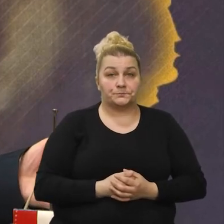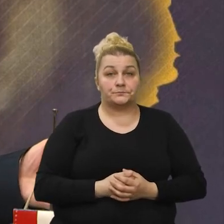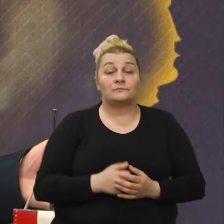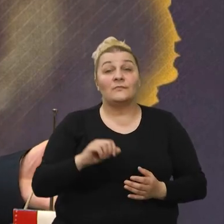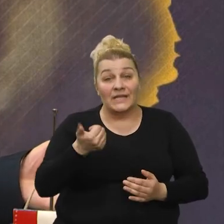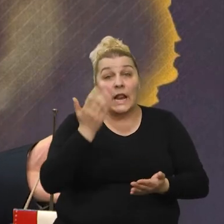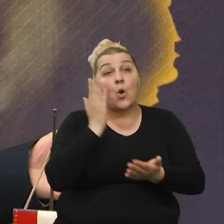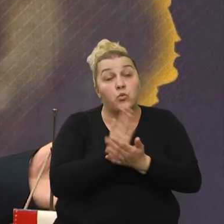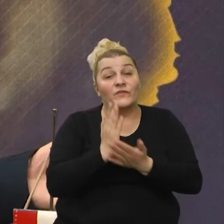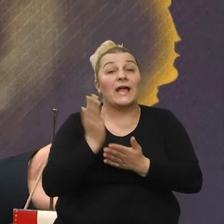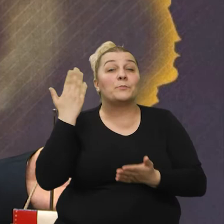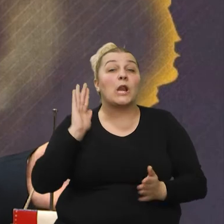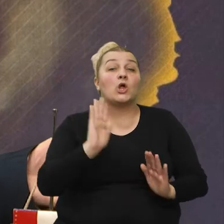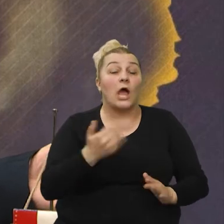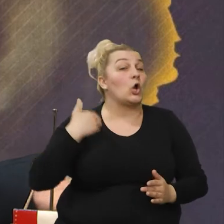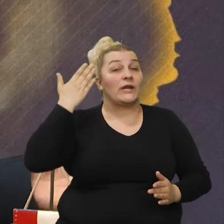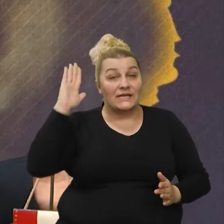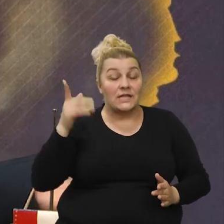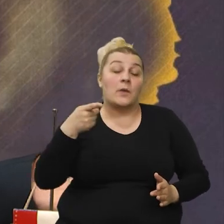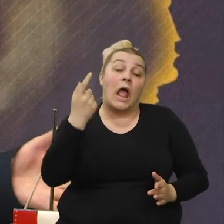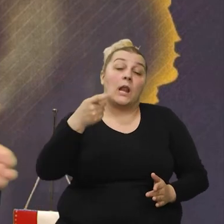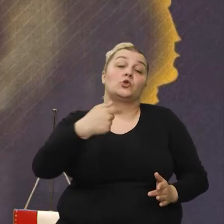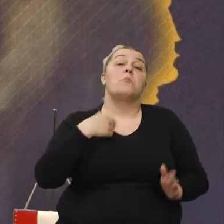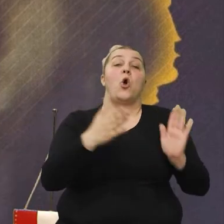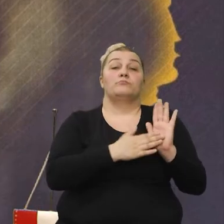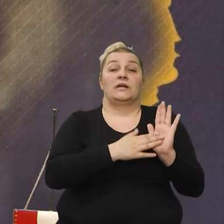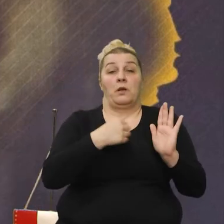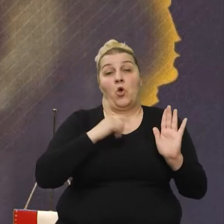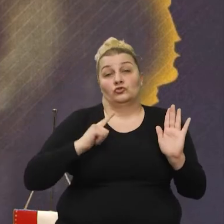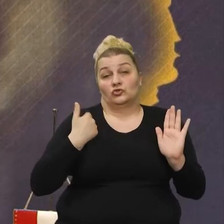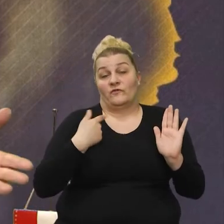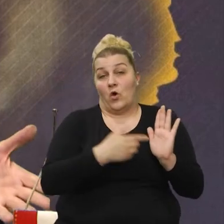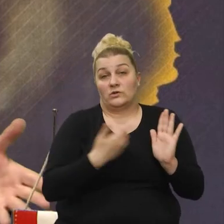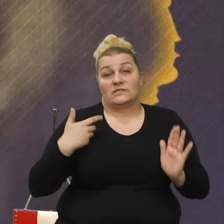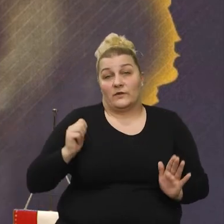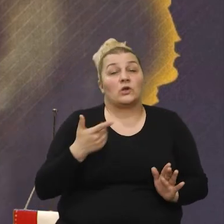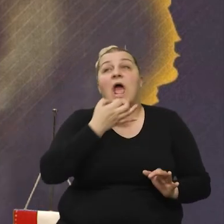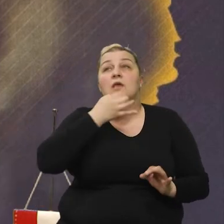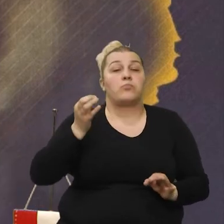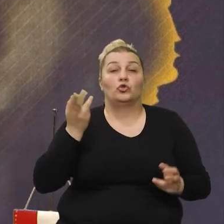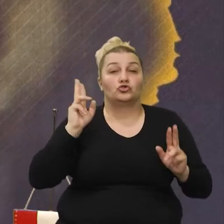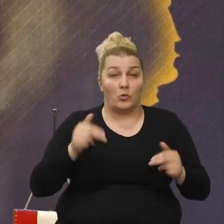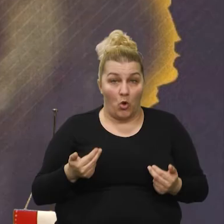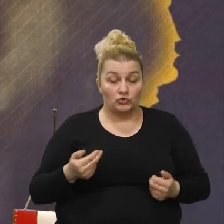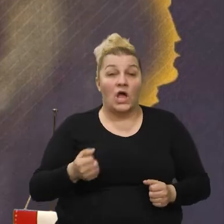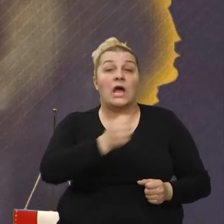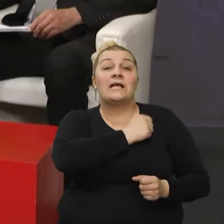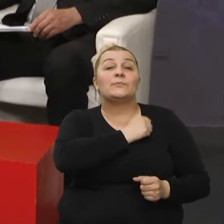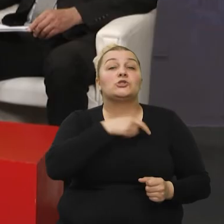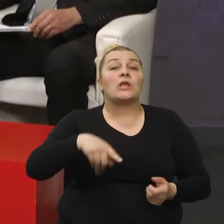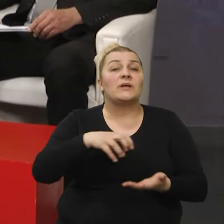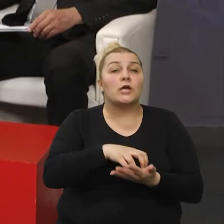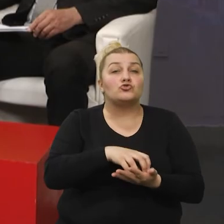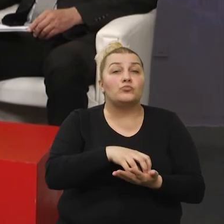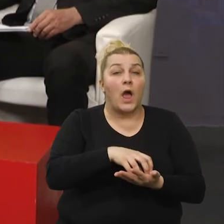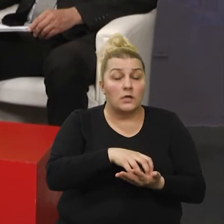u svim prilikama bilo tako, ja to ne znam, ali evo na mom primjeru, ja moram reći da je to bilo najbolje šta može. Splitsko-damatinska županija? Splitsko